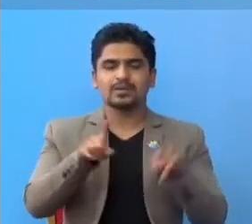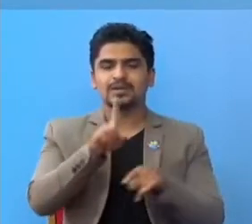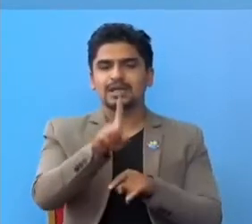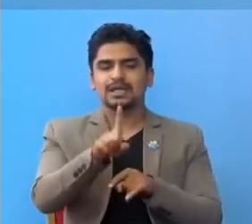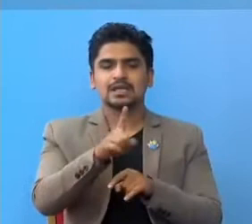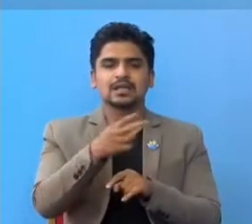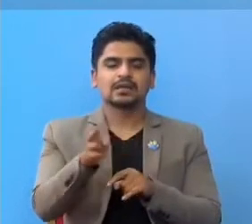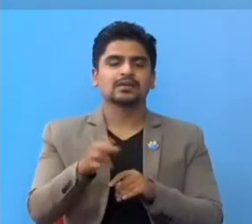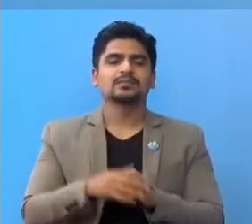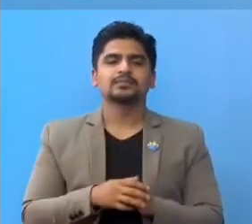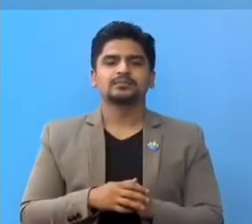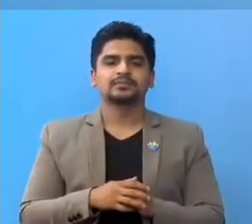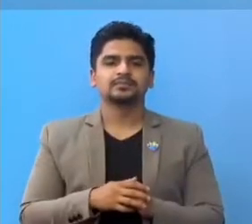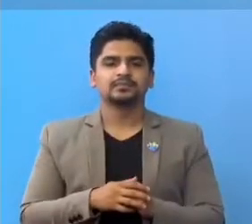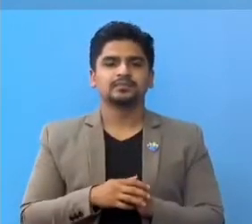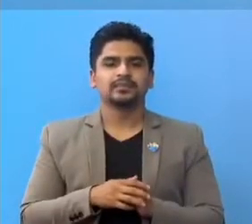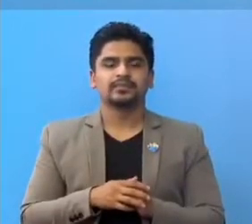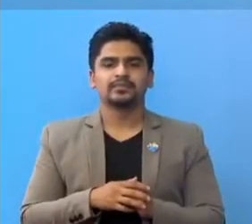एक जना हुन्नुँछ,